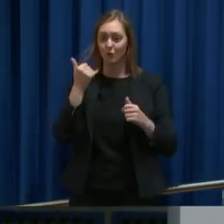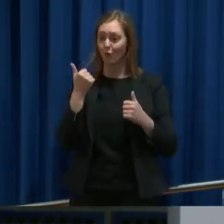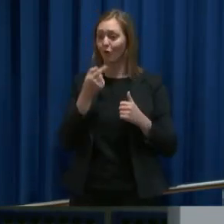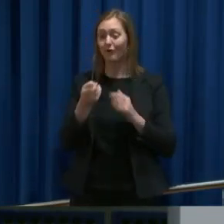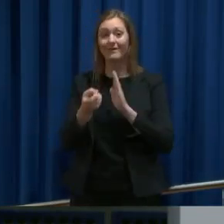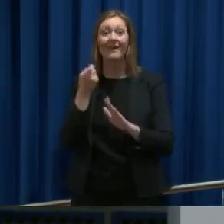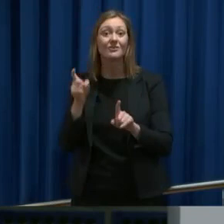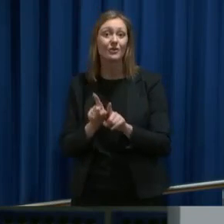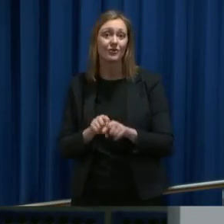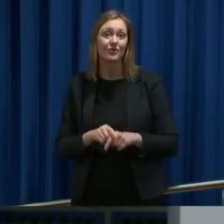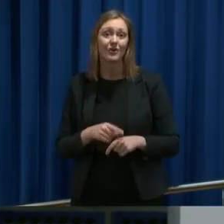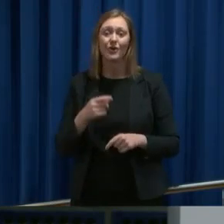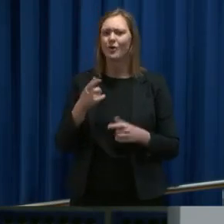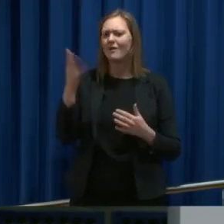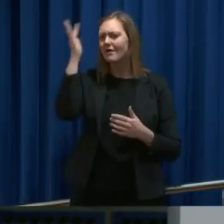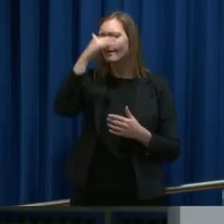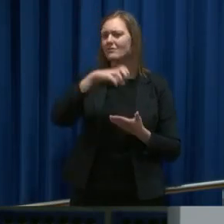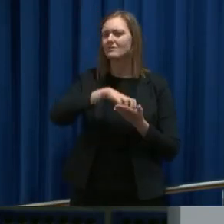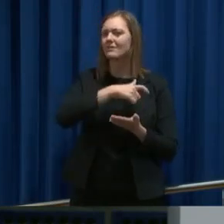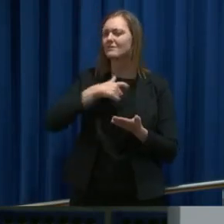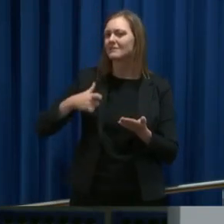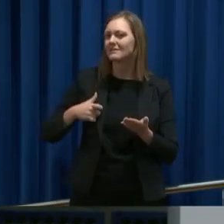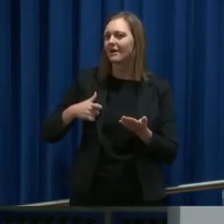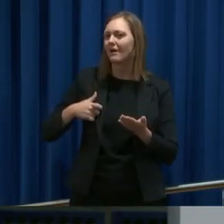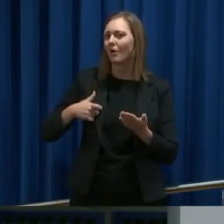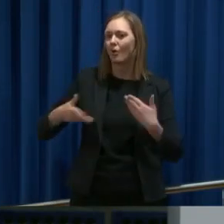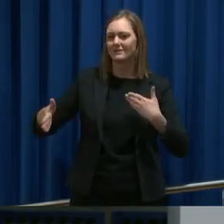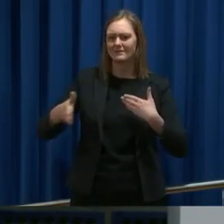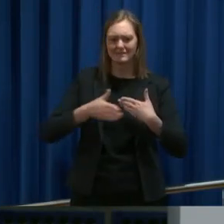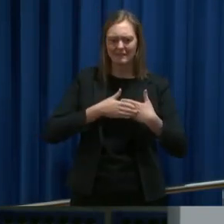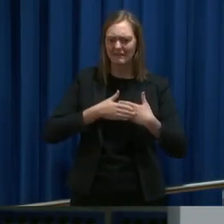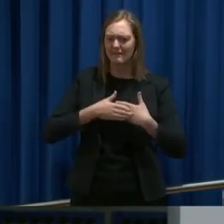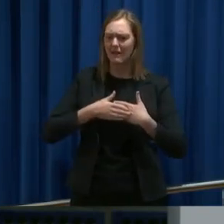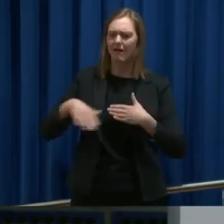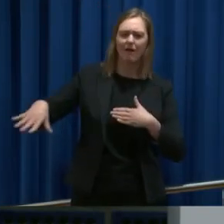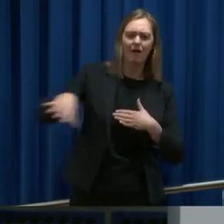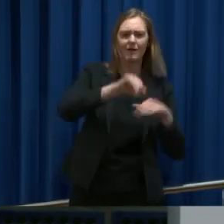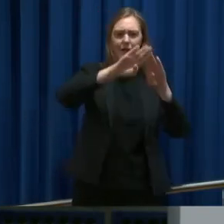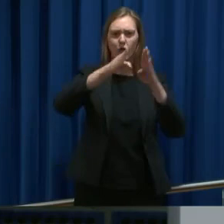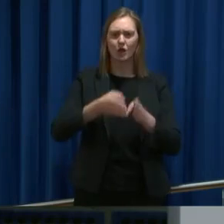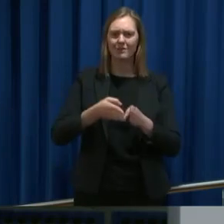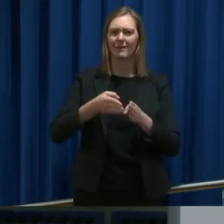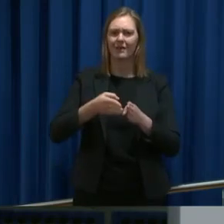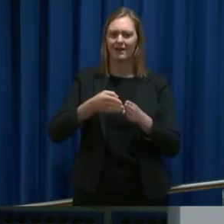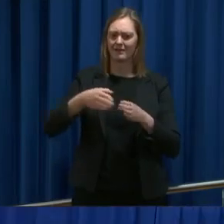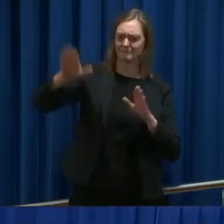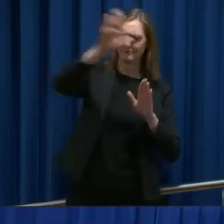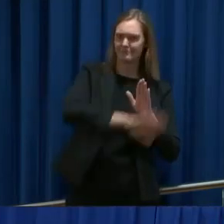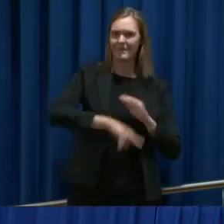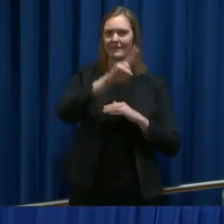krav? Og så lurer jeg litt på hva statsministeren tenker på å stenge alle hytter i hele Norge gjennom påskehøytiden.